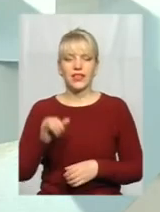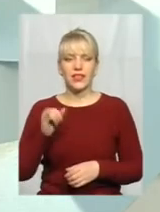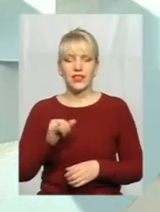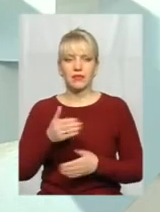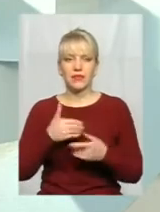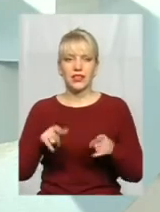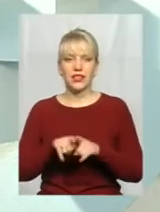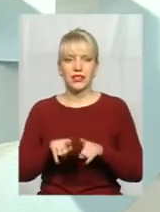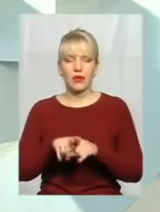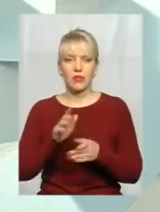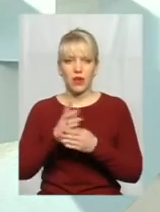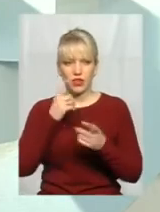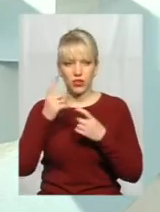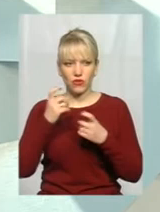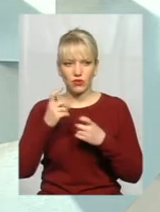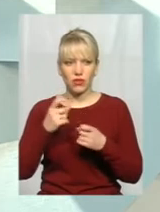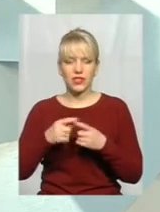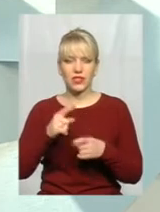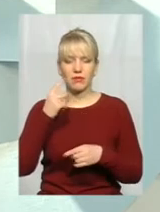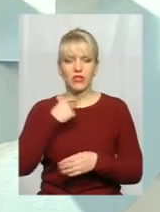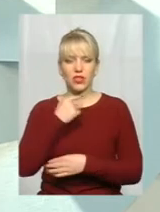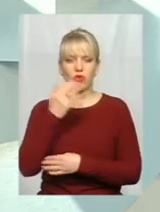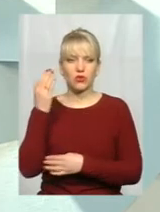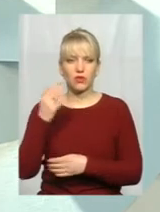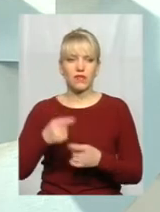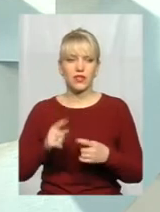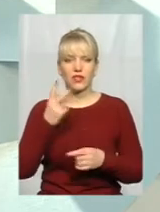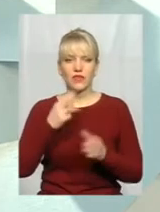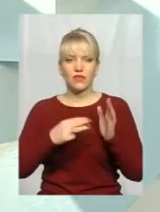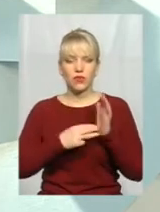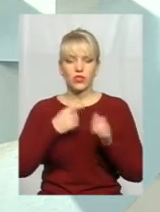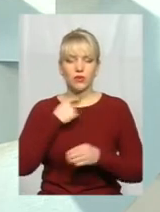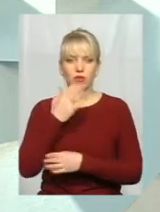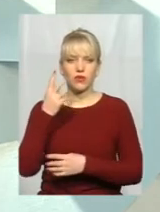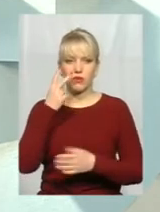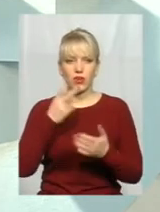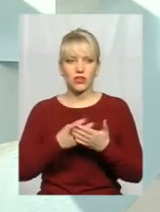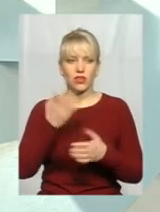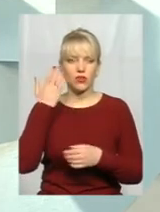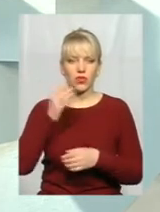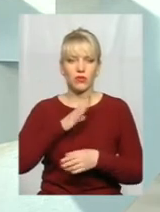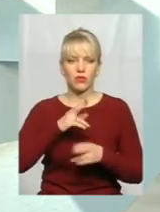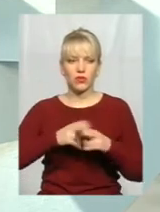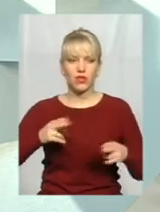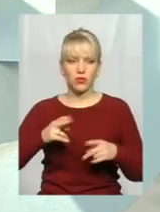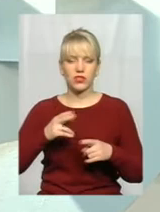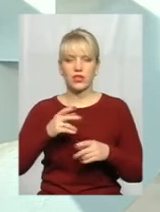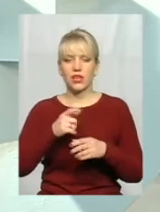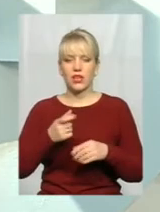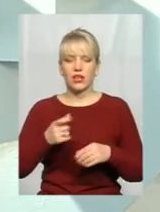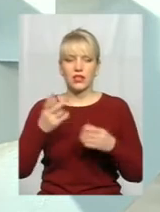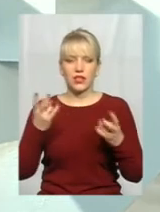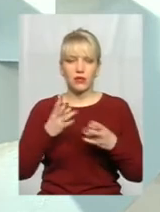ми так само мали інформацію, що і перше голосування в 28 голосів показало, коли ще не було загострення, не було нічого простішого.